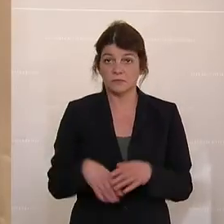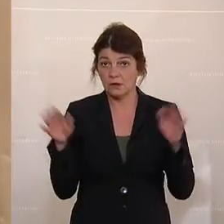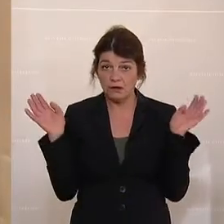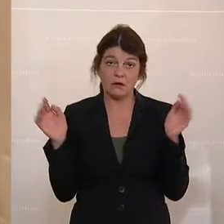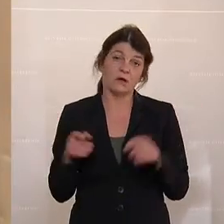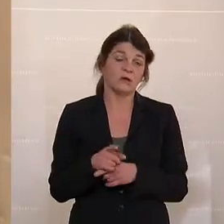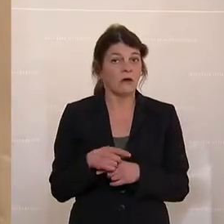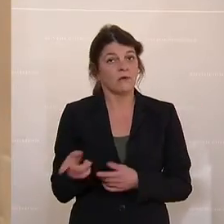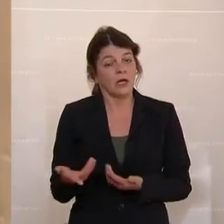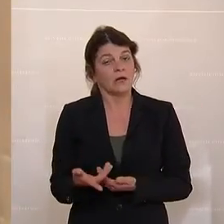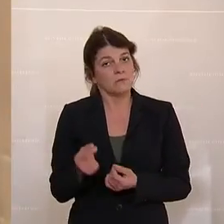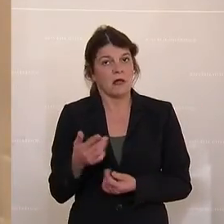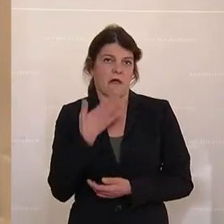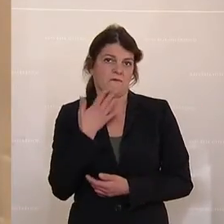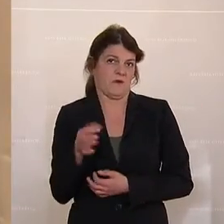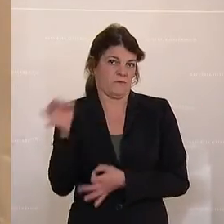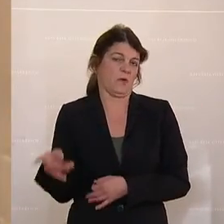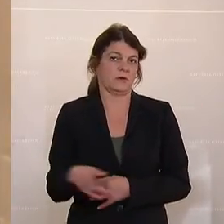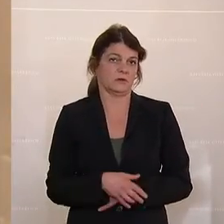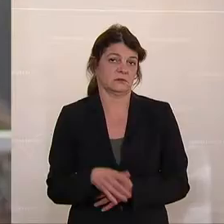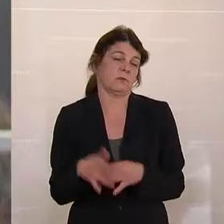Sie sich mittlerweile echt ein bisschen leicht.